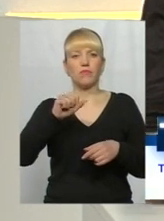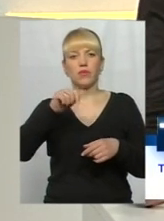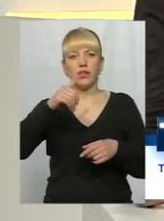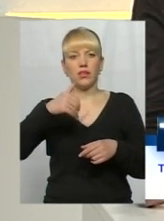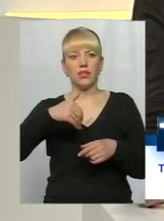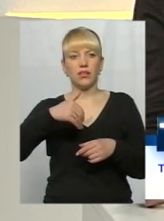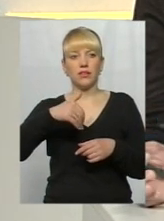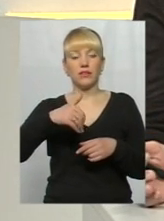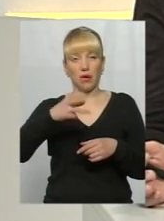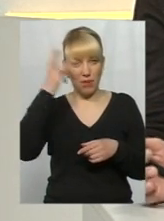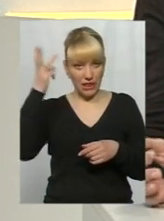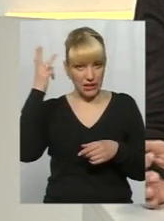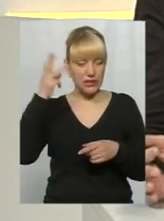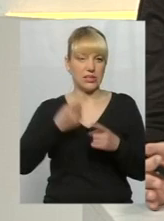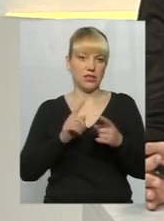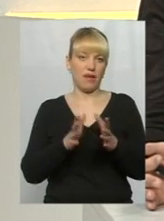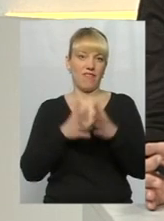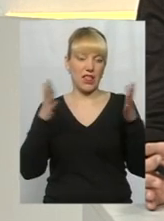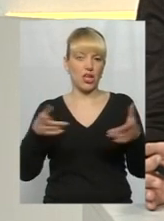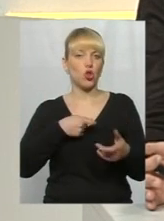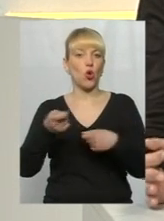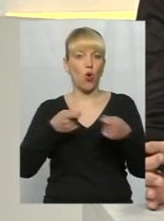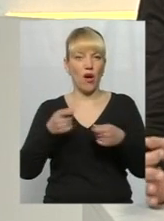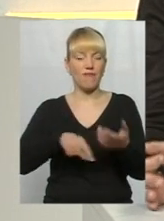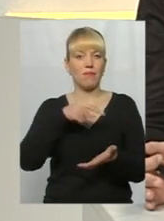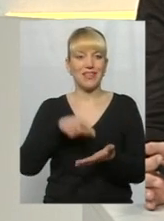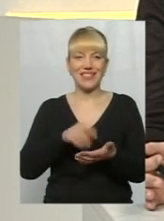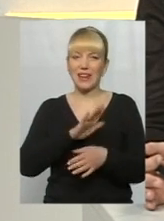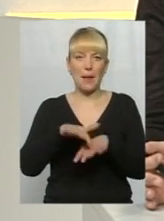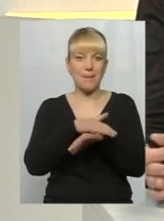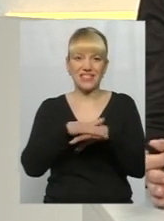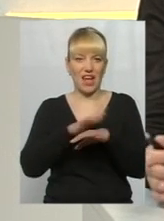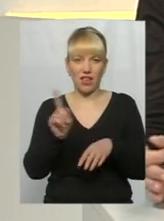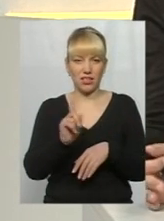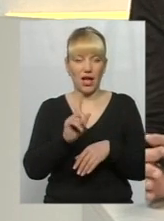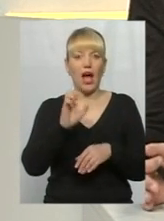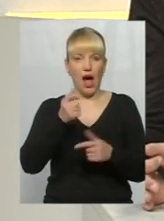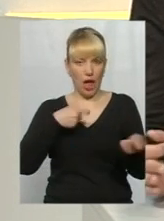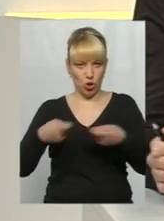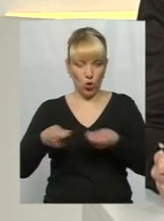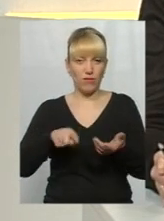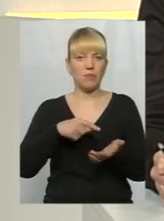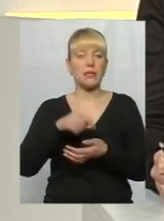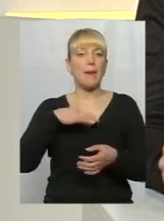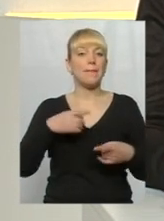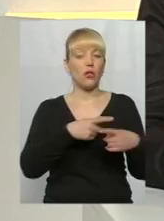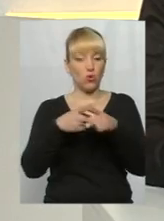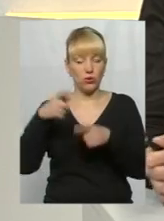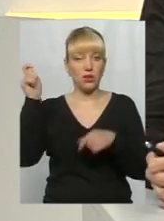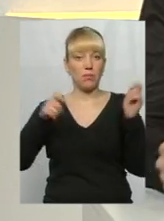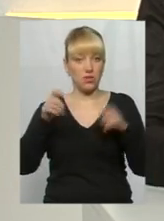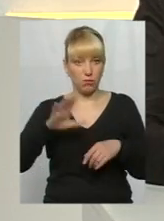оскільки Хмельницький це все ж таки велике торгове місто, називаємо так. Не базарне, а торгове. І білоруси свого часу сюди приїздили. І зараз